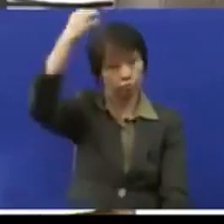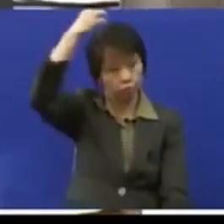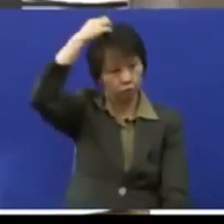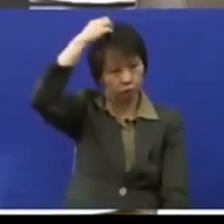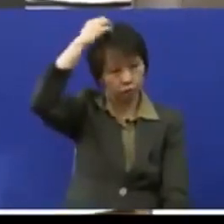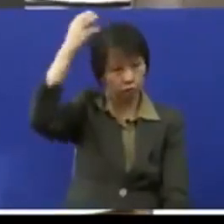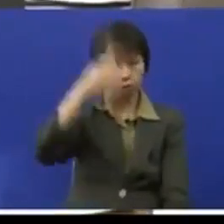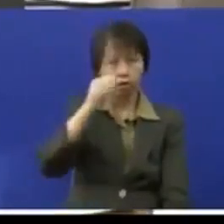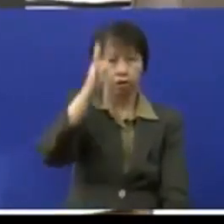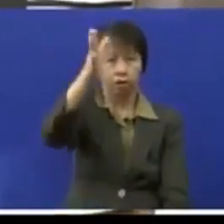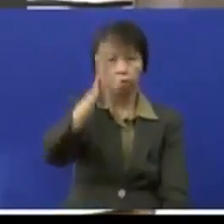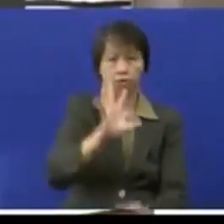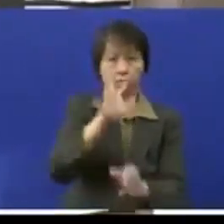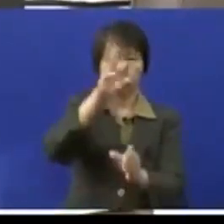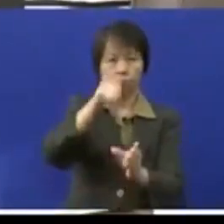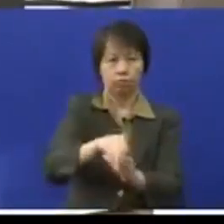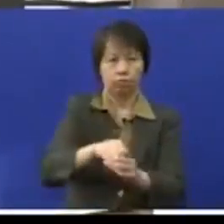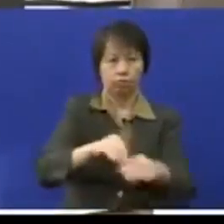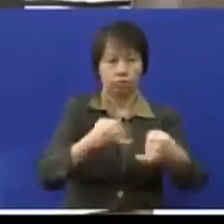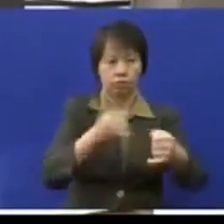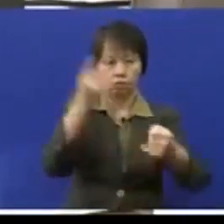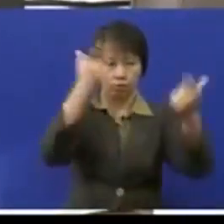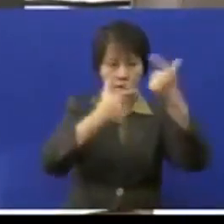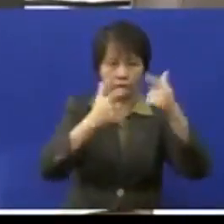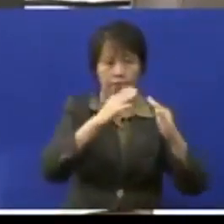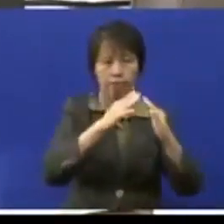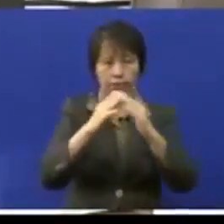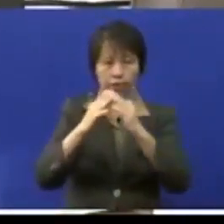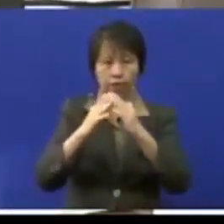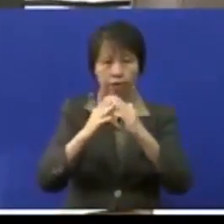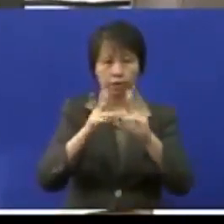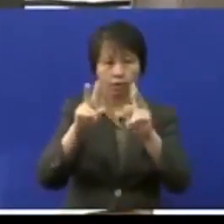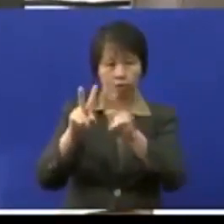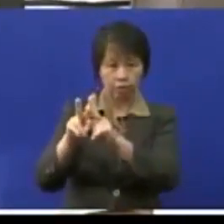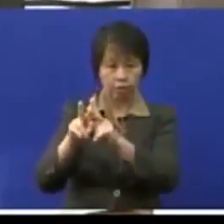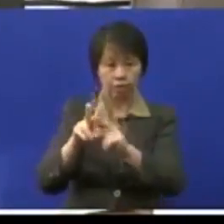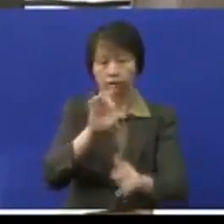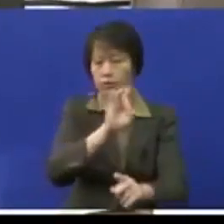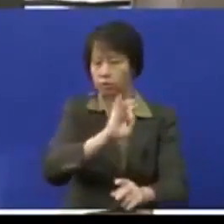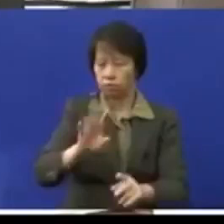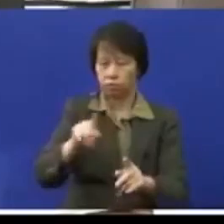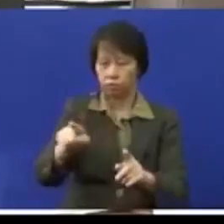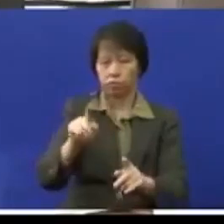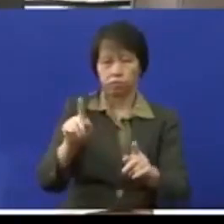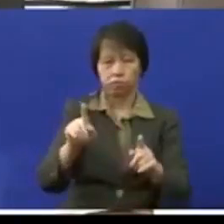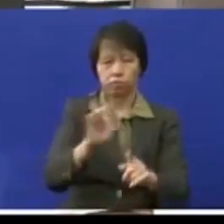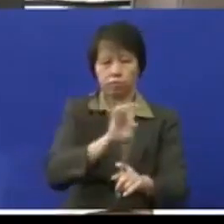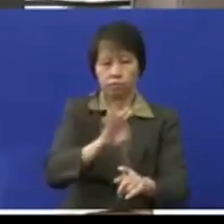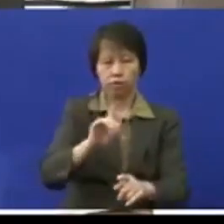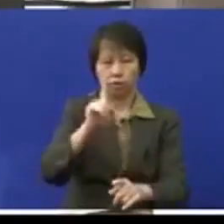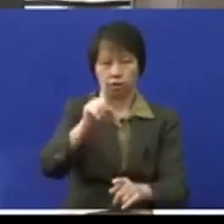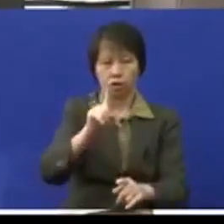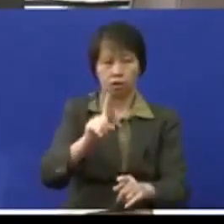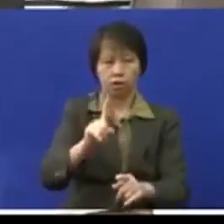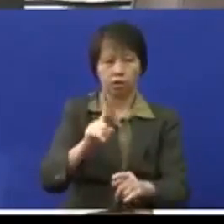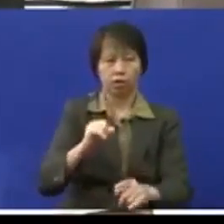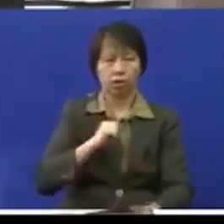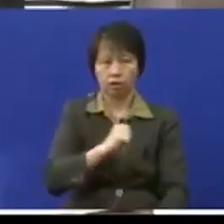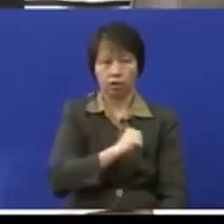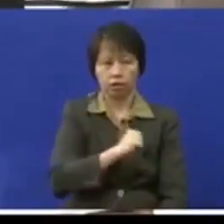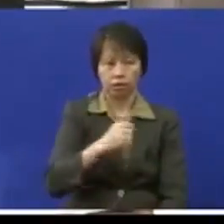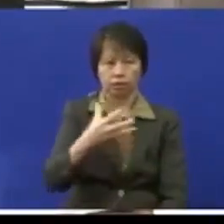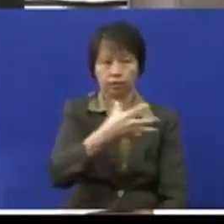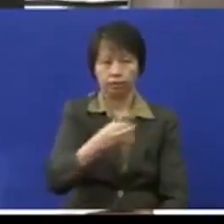yang akan melibatkan Jabatan Perancangan Bandar dan Desa Negeri Selangor sebagai salah satu daripada ahlinya